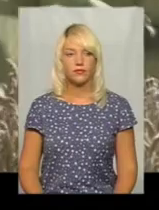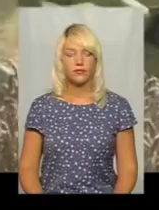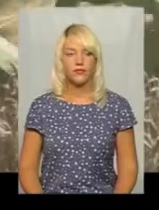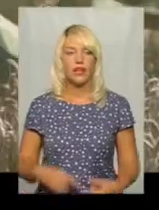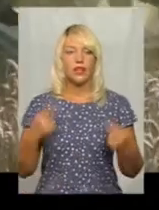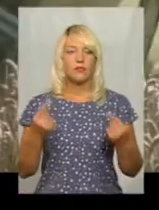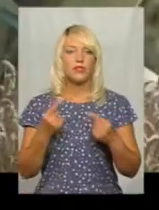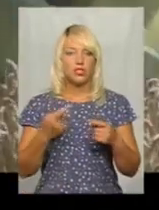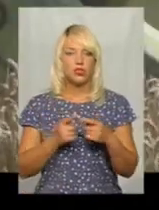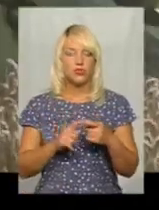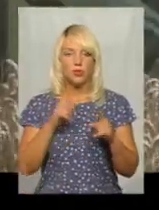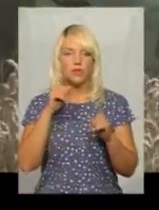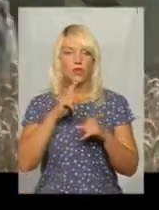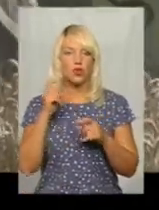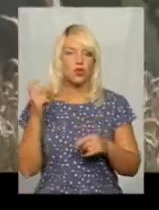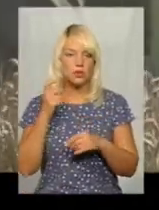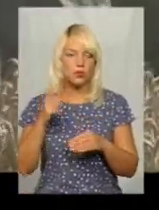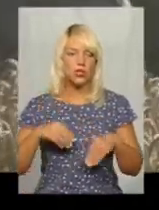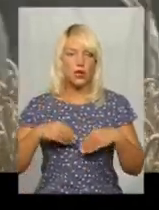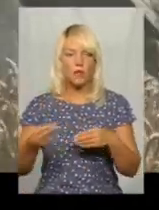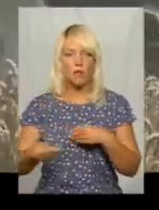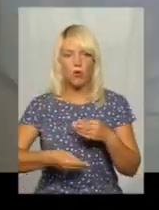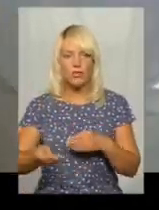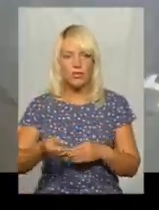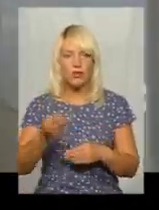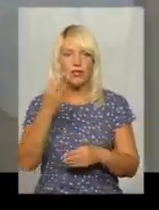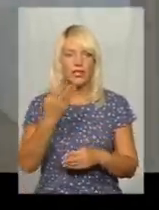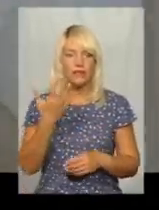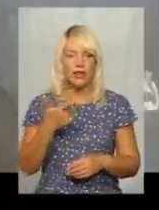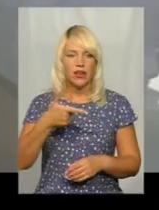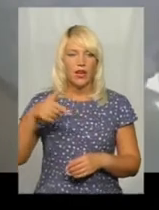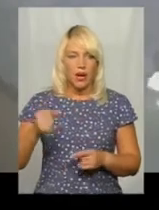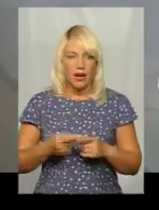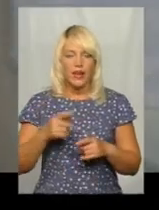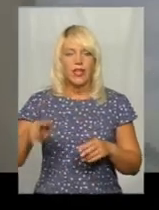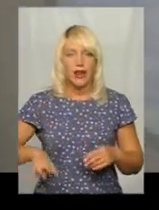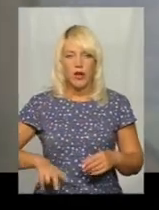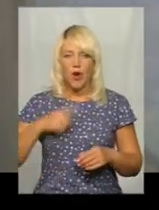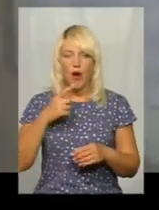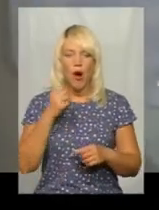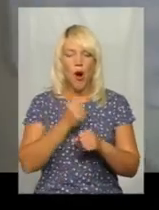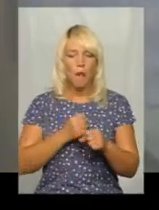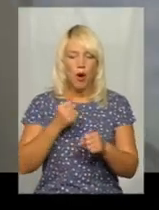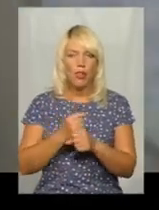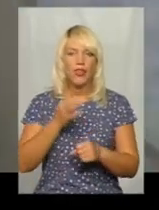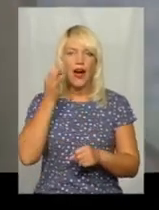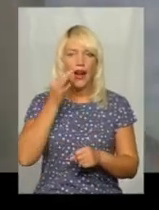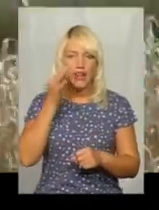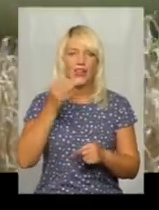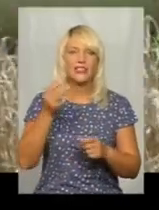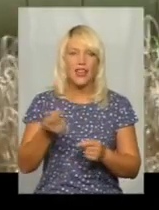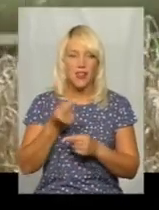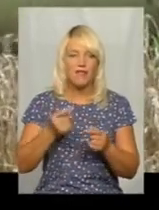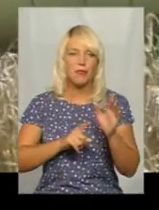Пшениці в цьому невеликому господарстві посіяли 35 гектарів. Директор Анатолій Юрчук каже, обмолот ранніх зернових почали на початку